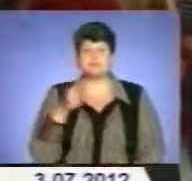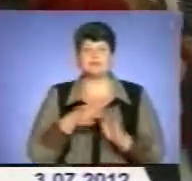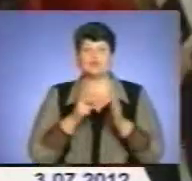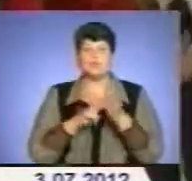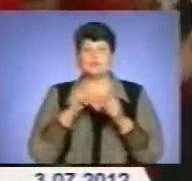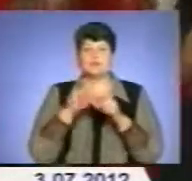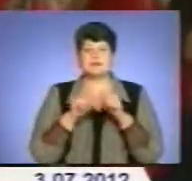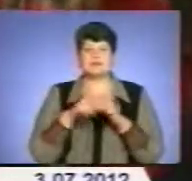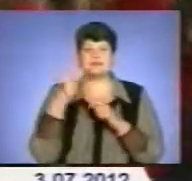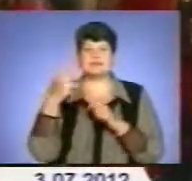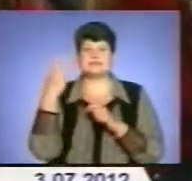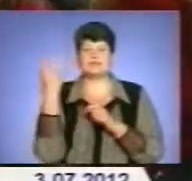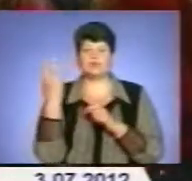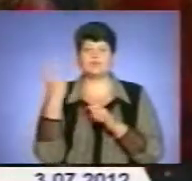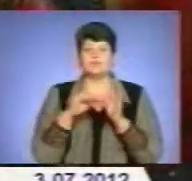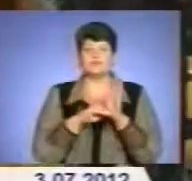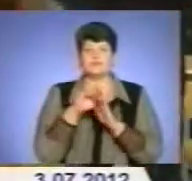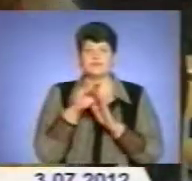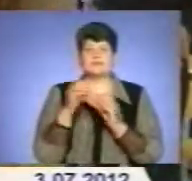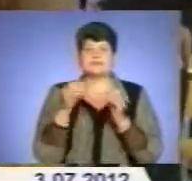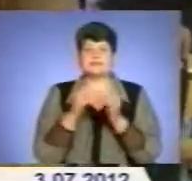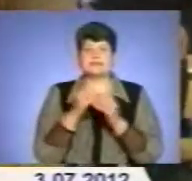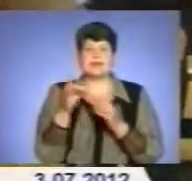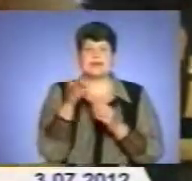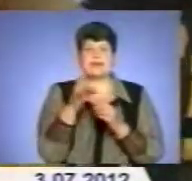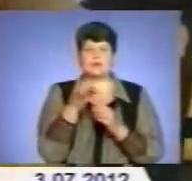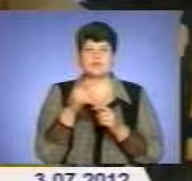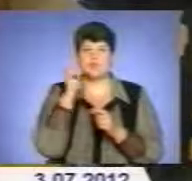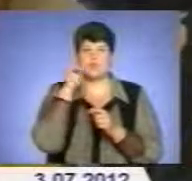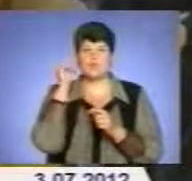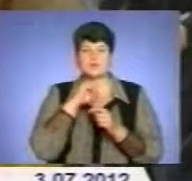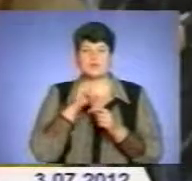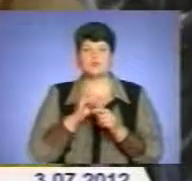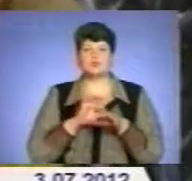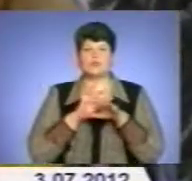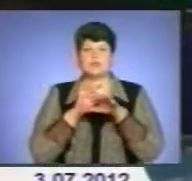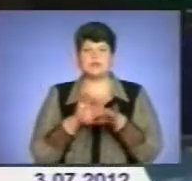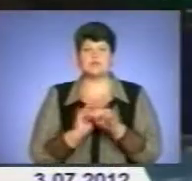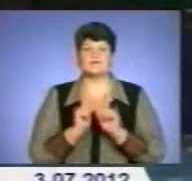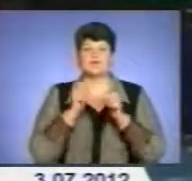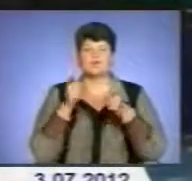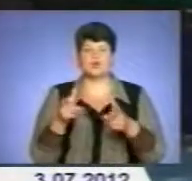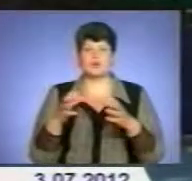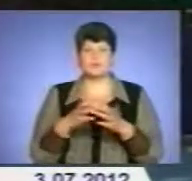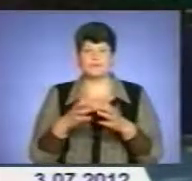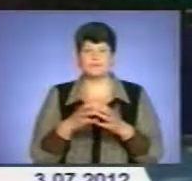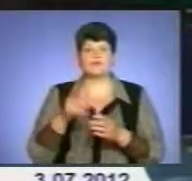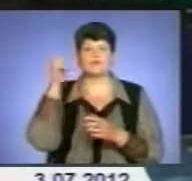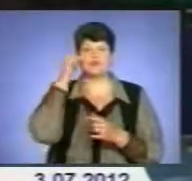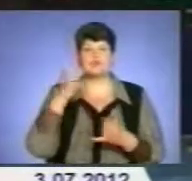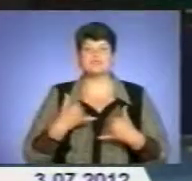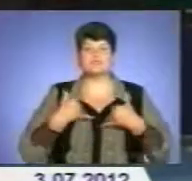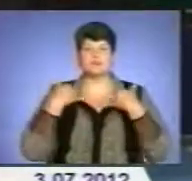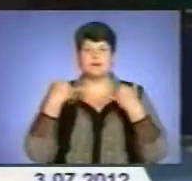33 вишів у 10 регіонах України щодо проведення вступної кампанії. У Чорткою вшанували пам'ять